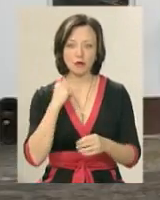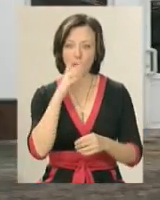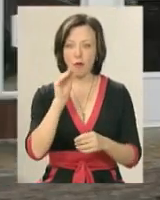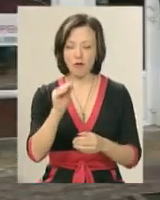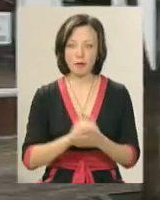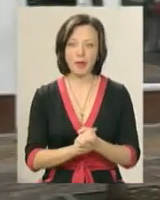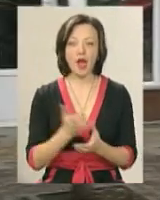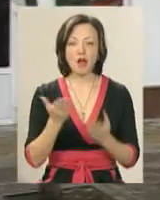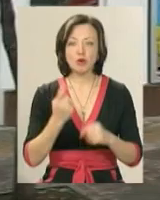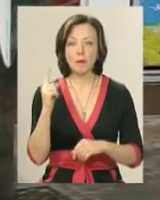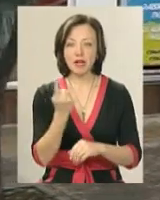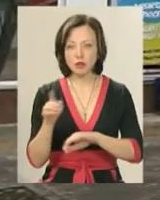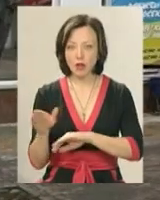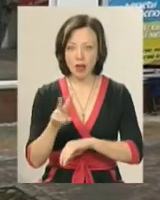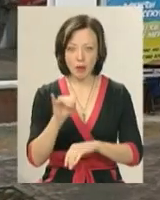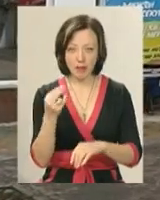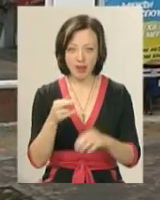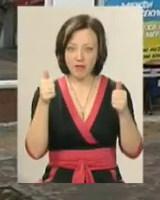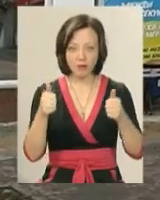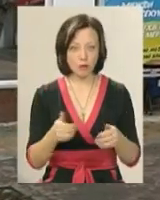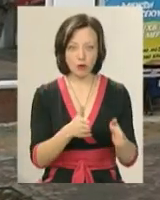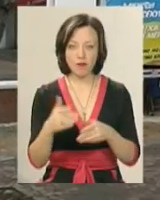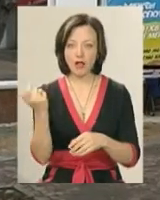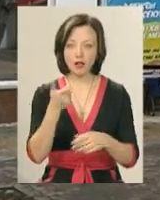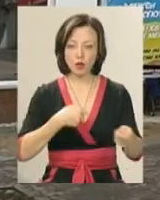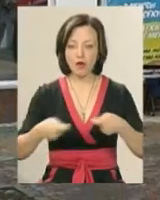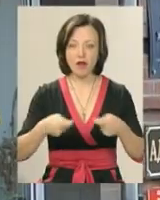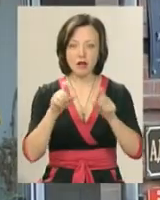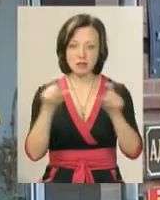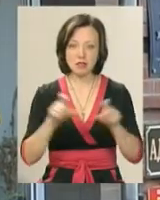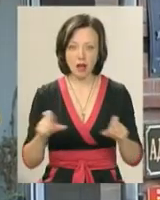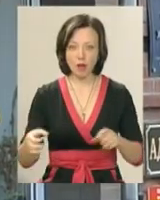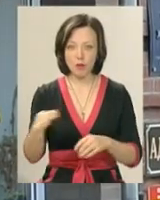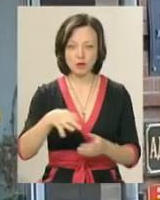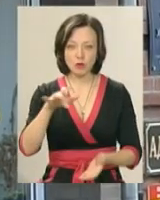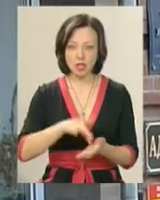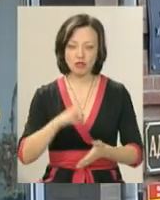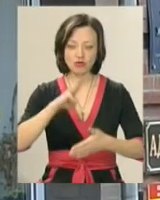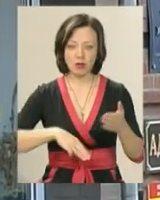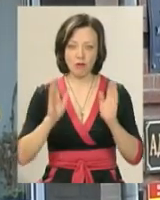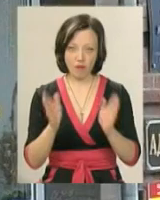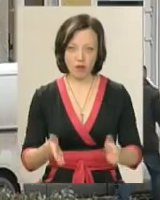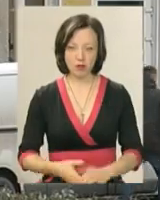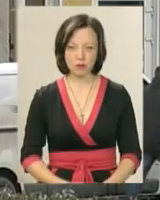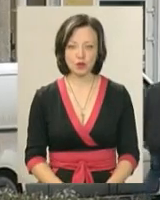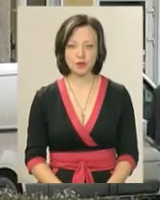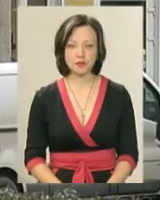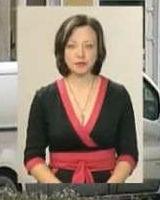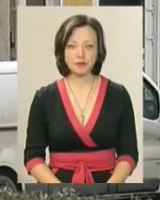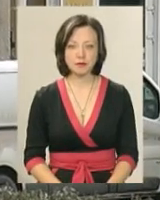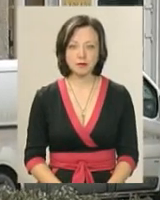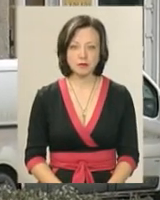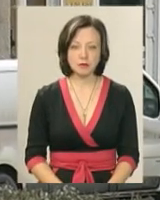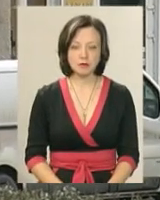мовою. Якщо після 1 липня вивіски не впорядкують, власників торговельних закладів обласного центру штрафуватимуть. Дарина Денисенко, Віктор